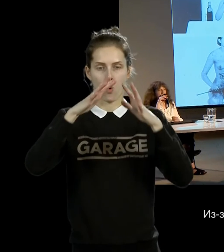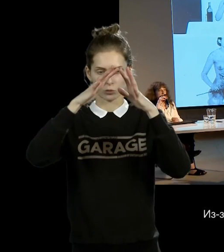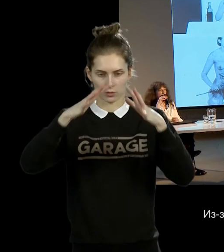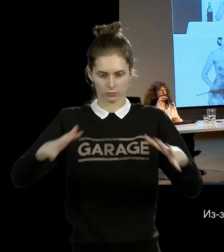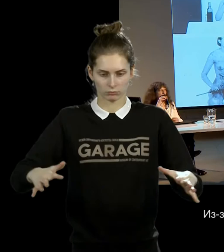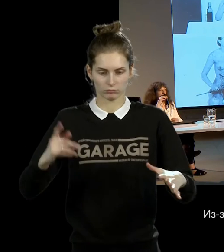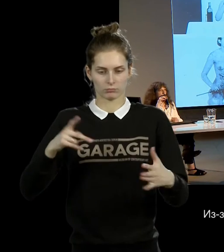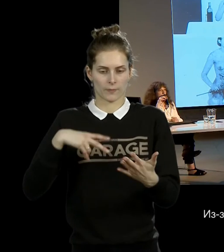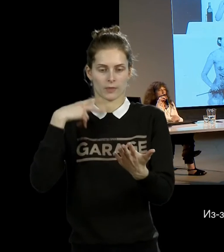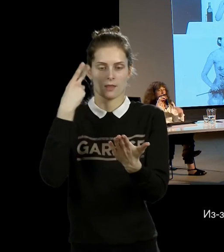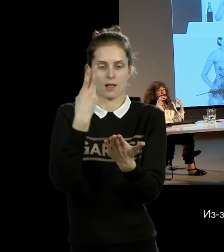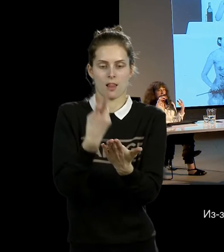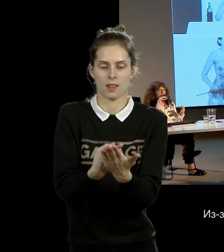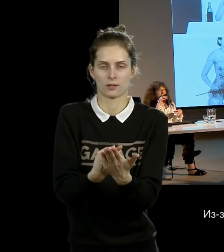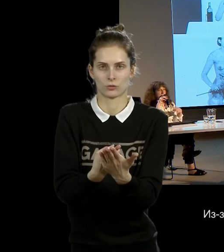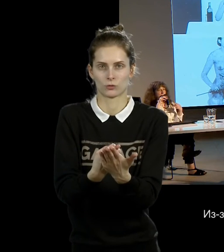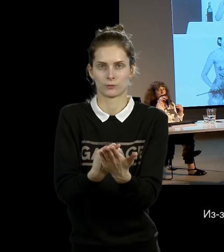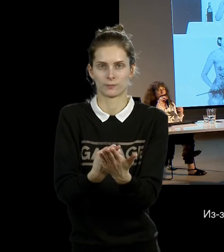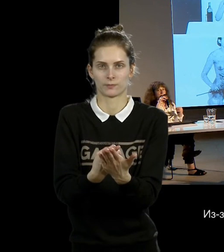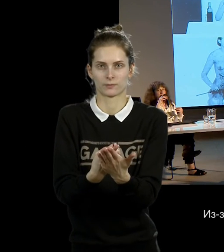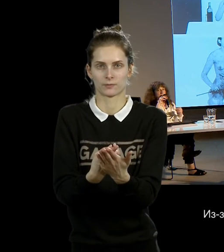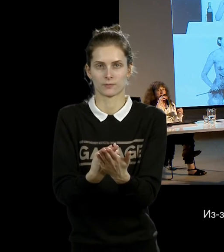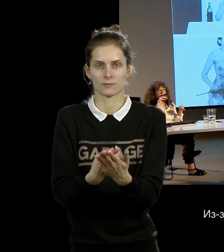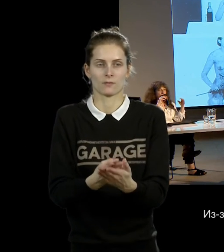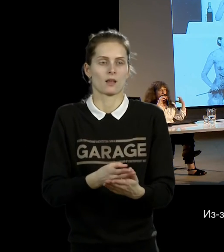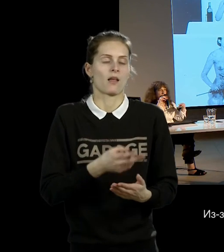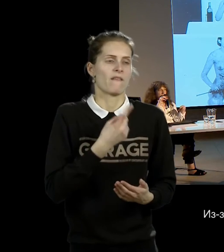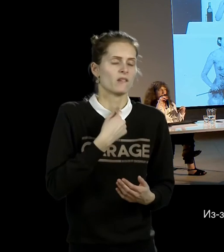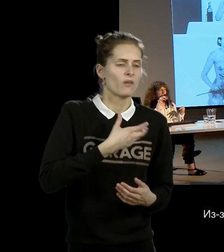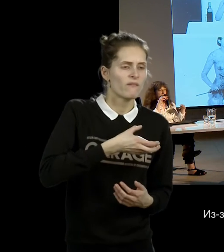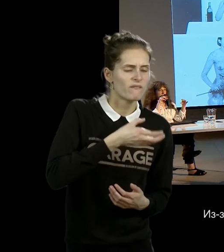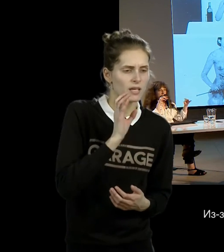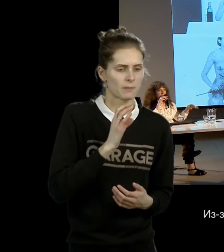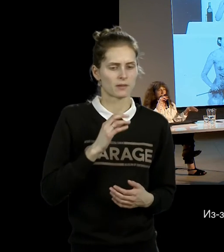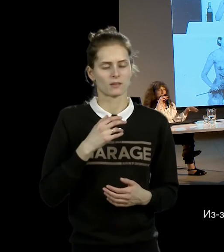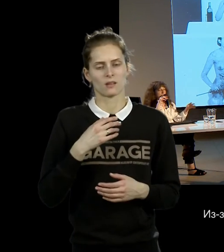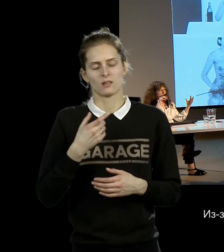И поскольку и выпитая, и боль, и холод этих